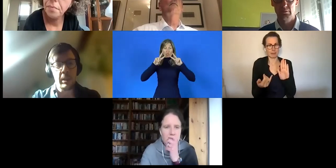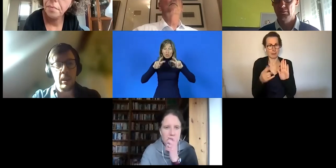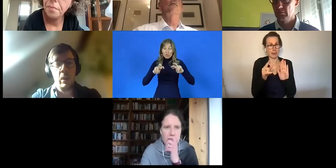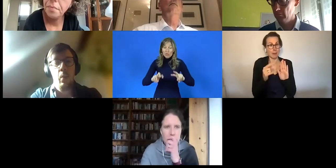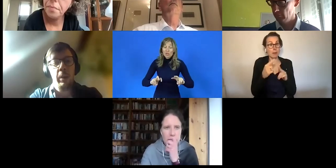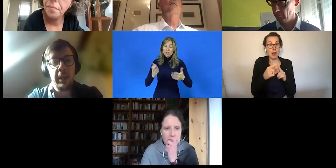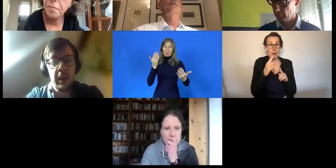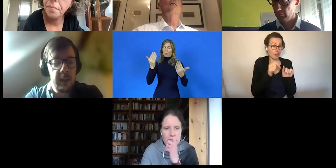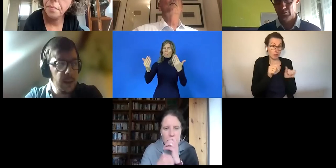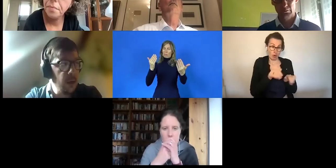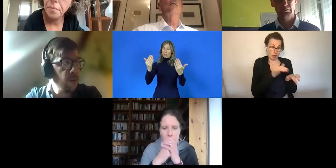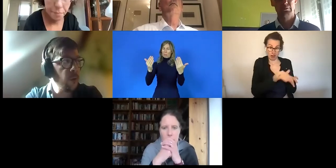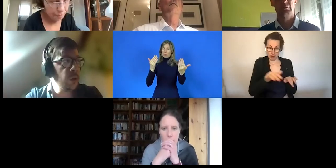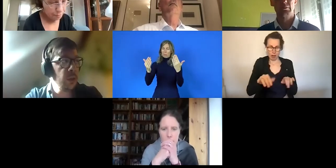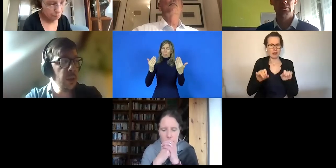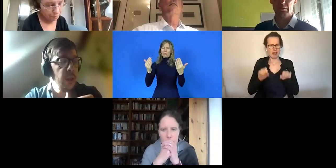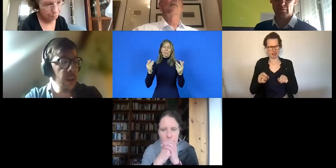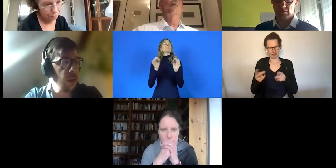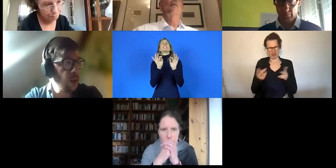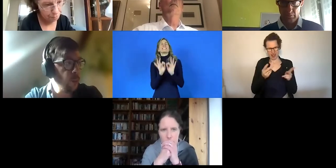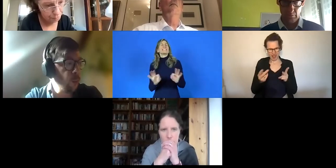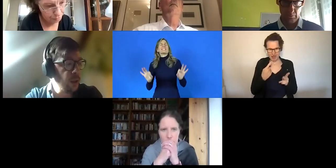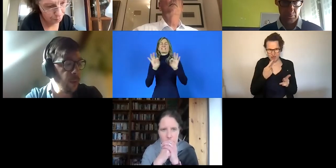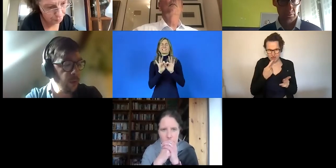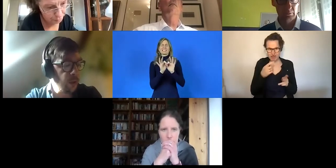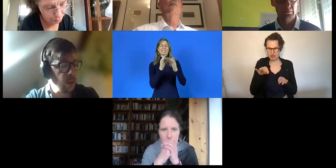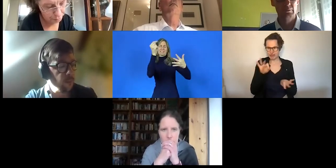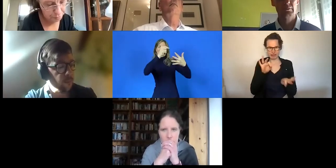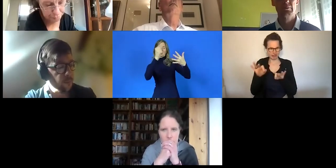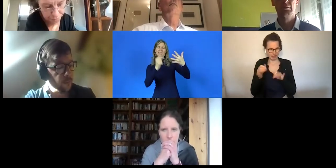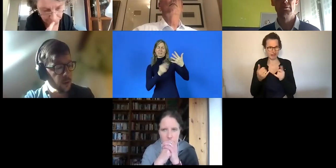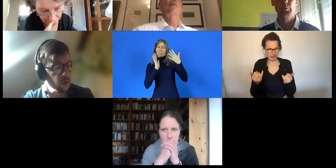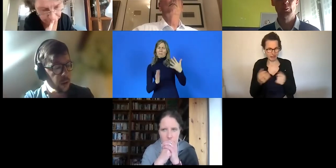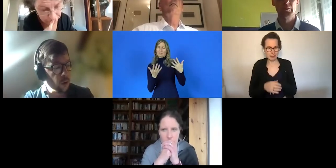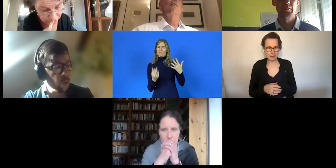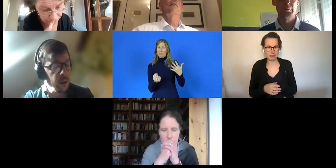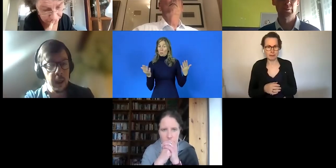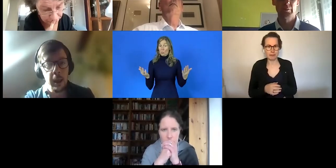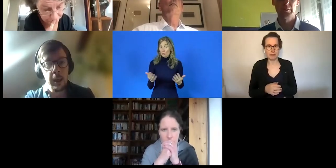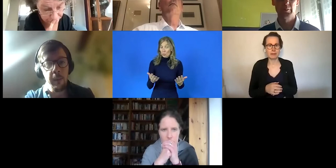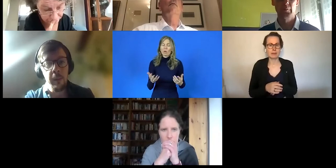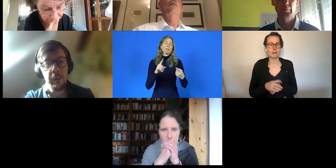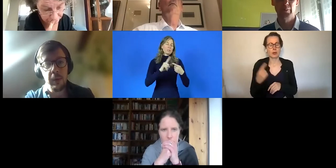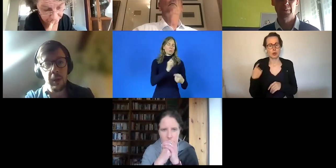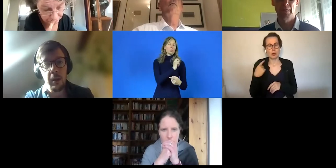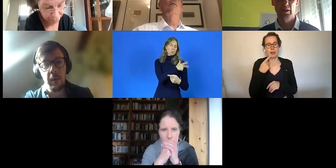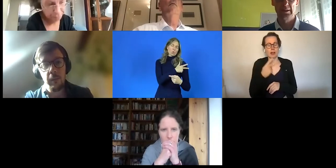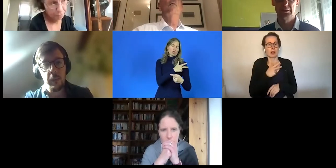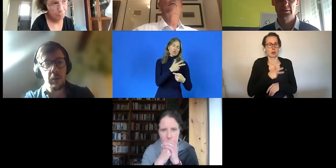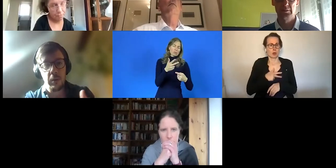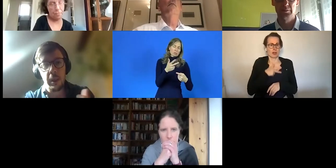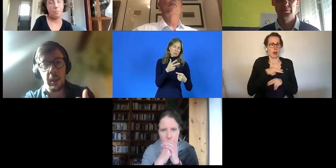Vergleichsstudie durchgeführt, um einfach die wichtigsten